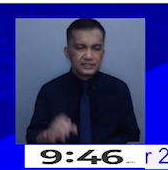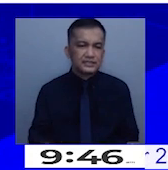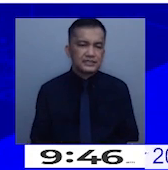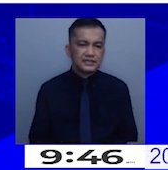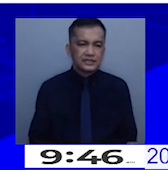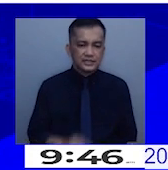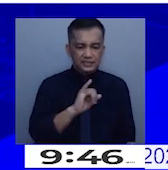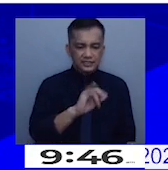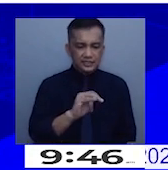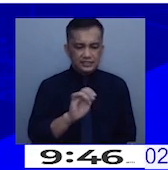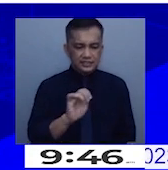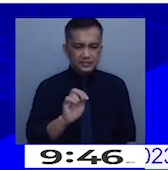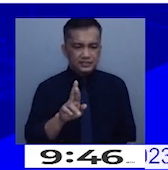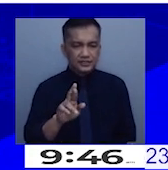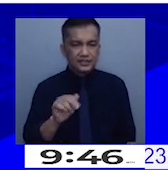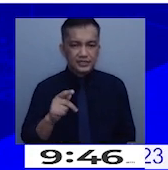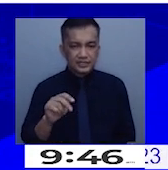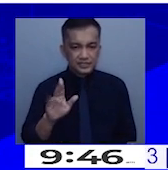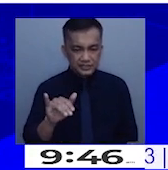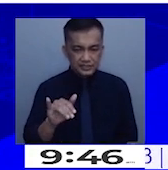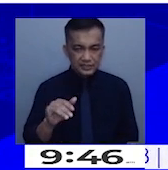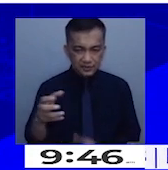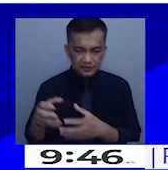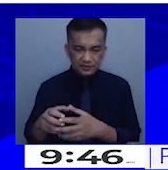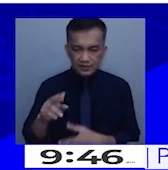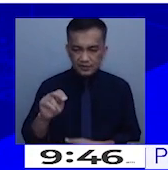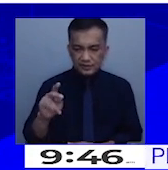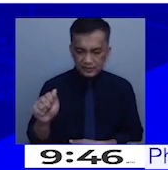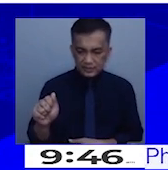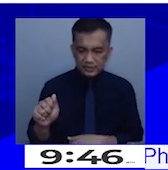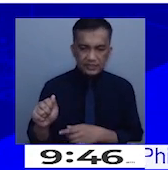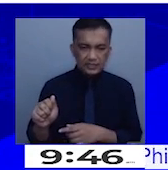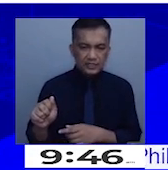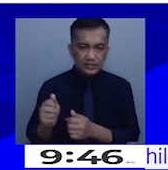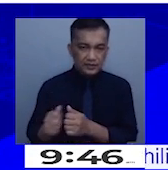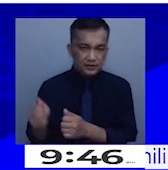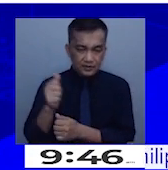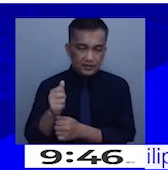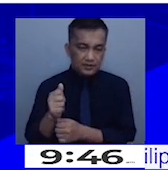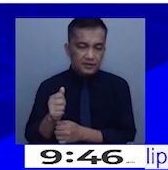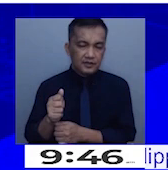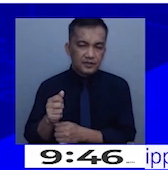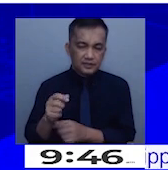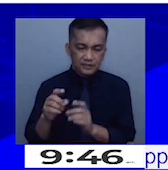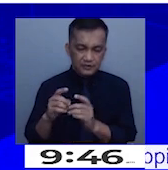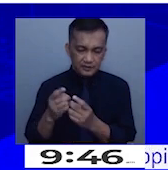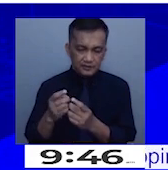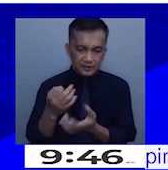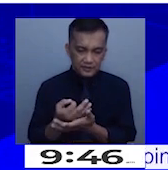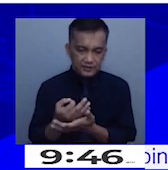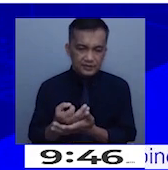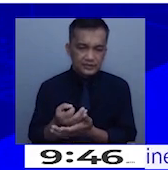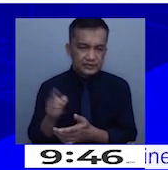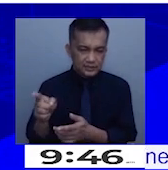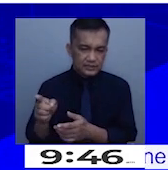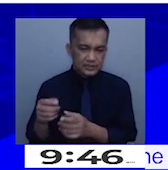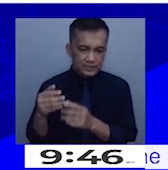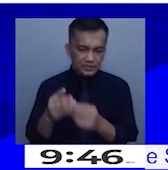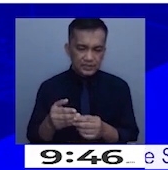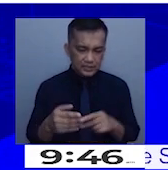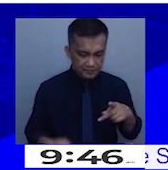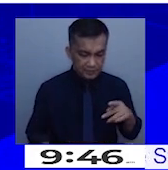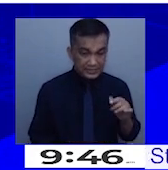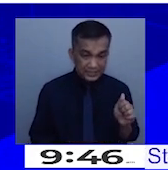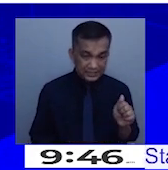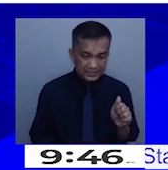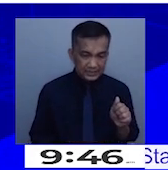Committee, actually yun, ay yung NEDA, Secretary, Department of Finance Secretary. So, sila talaga yung lead. Yung PSA ay